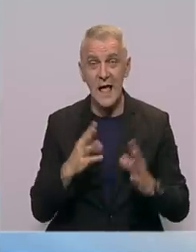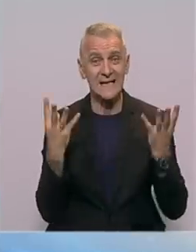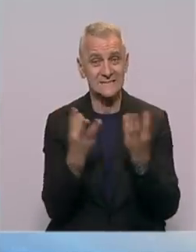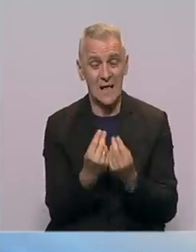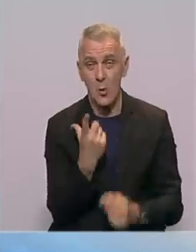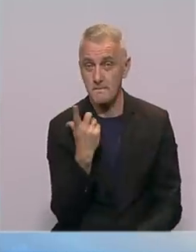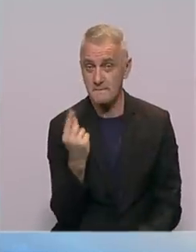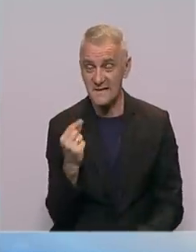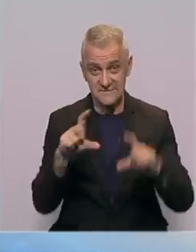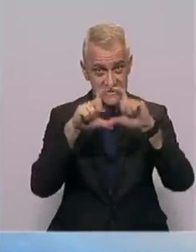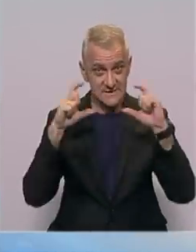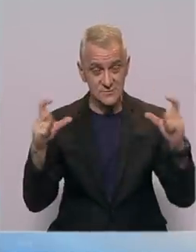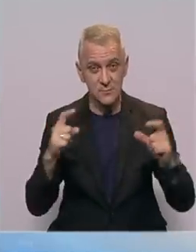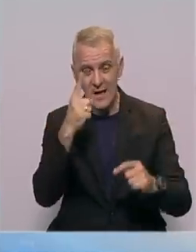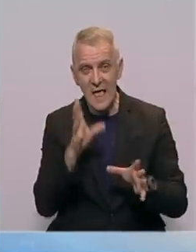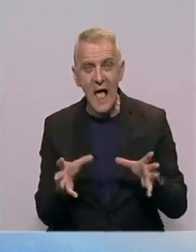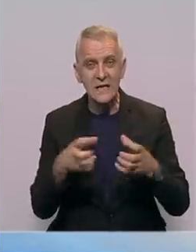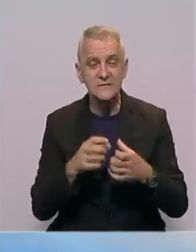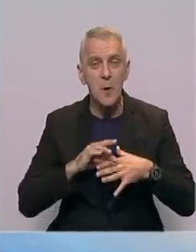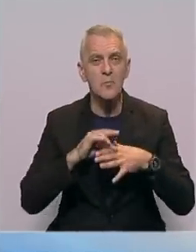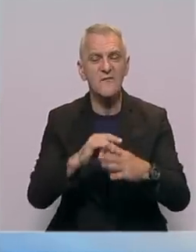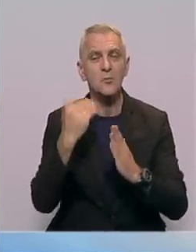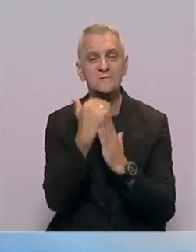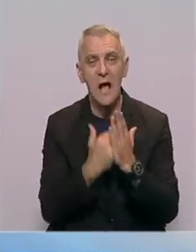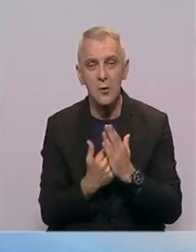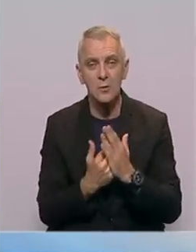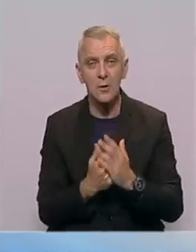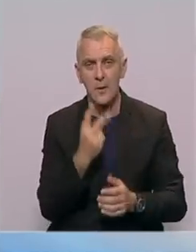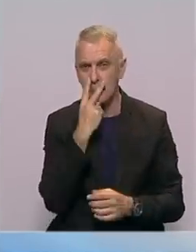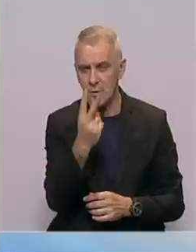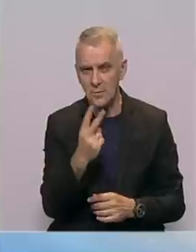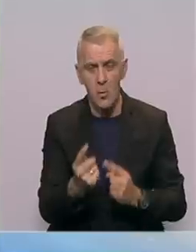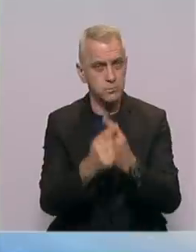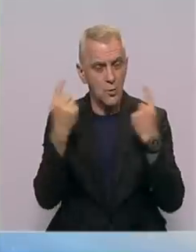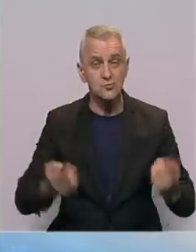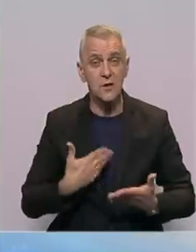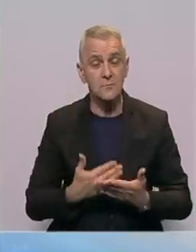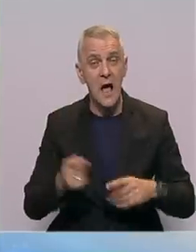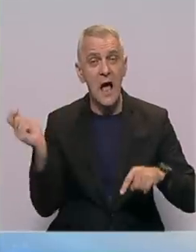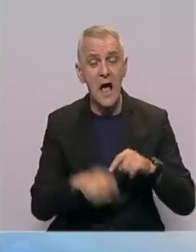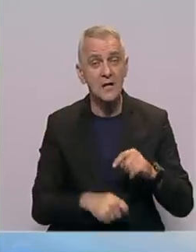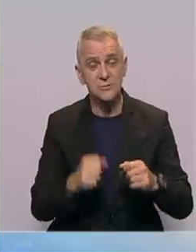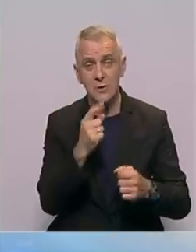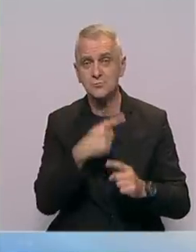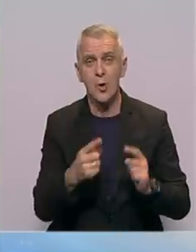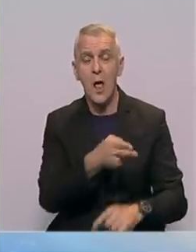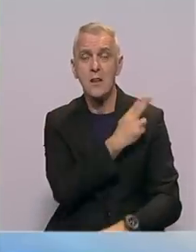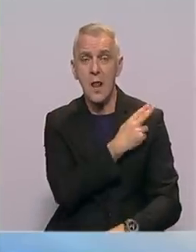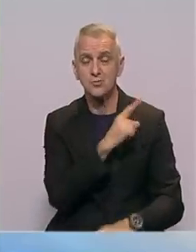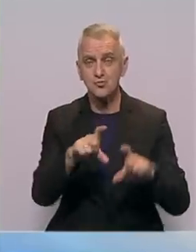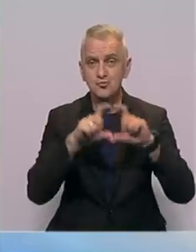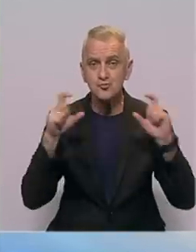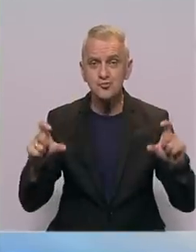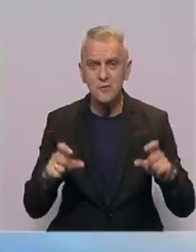sa partnerskim institucijama i agencijama za provedbu zakona u pogledu postojanja elementa kaznenih dijela iz nadležnosti tužilaštva.